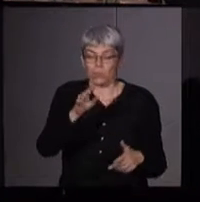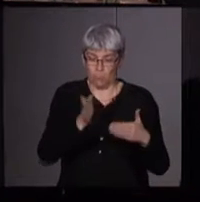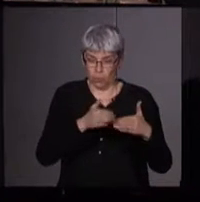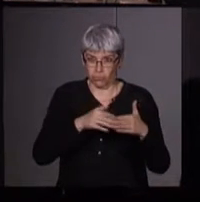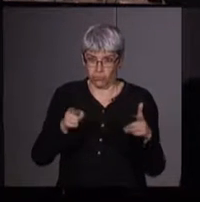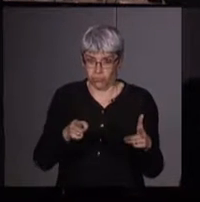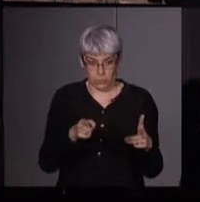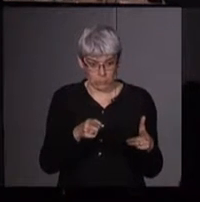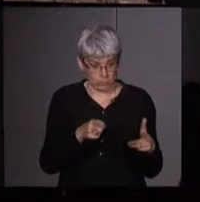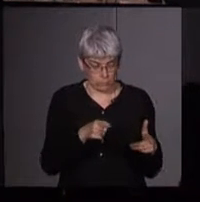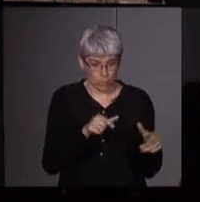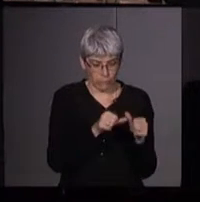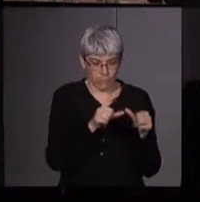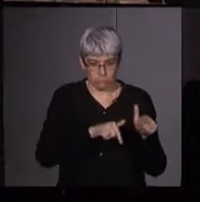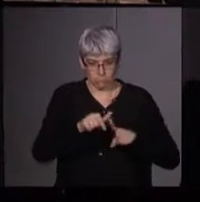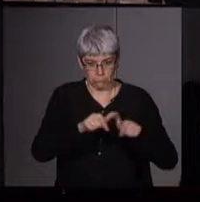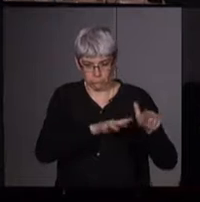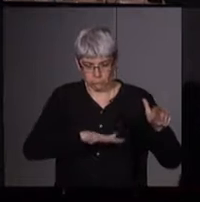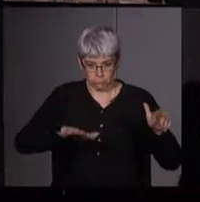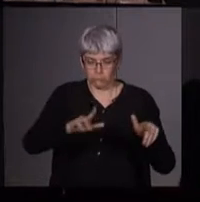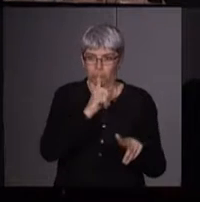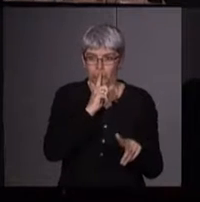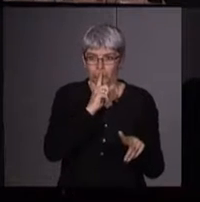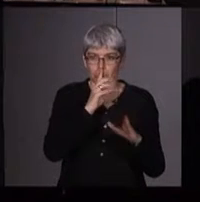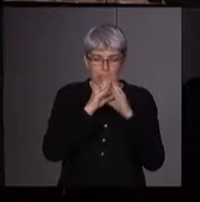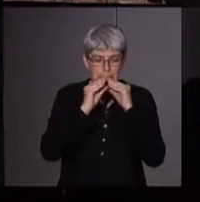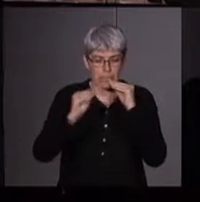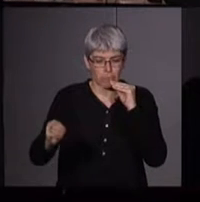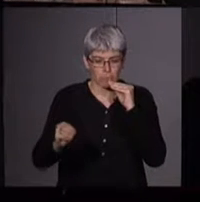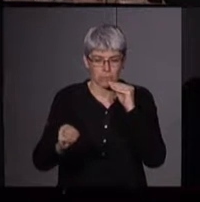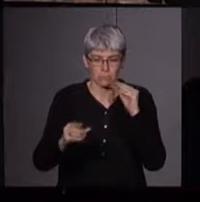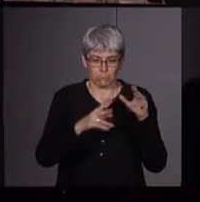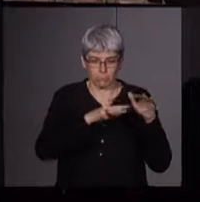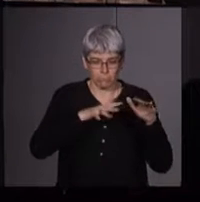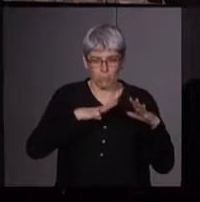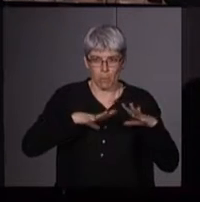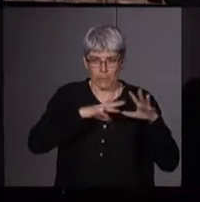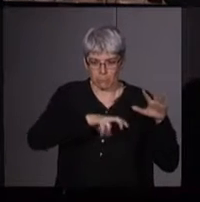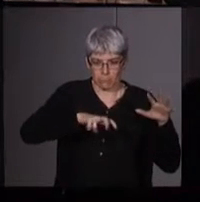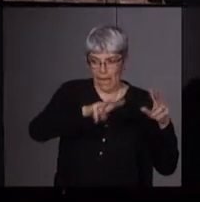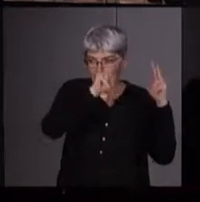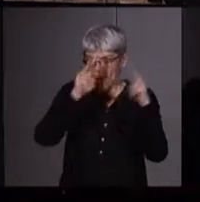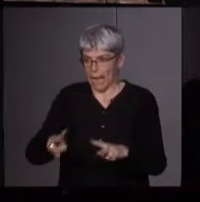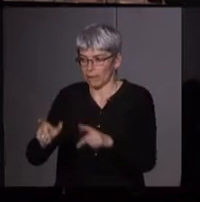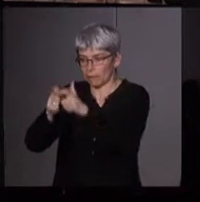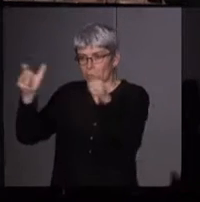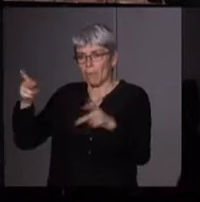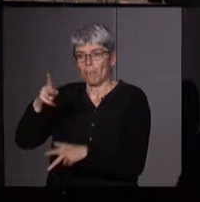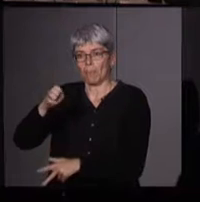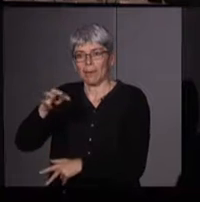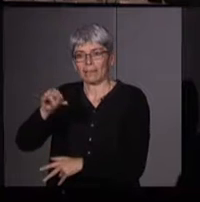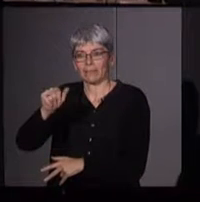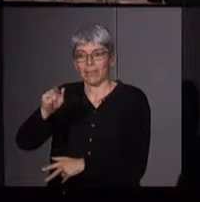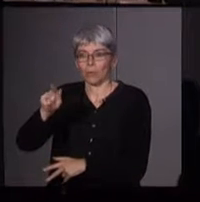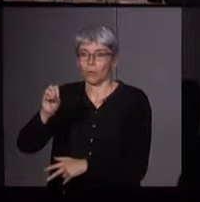qu'elles avaient parcouru en silence. Elles n'avaient rien dit, rien scandé. Puis, à leur arrivée au Pentagone, avant